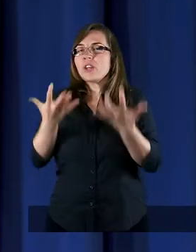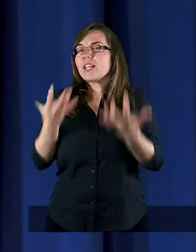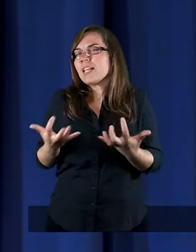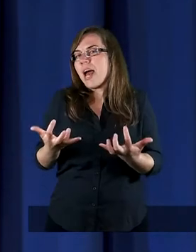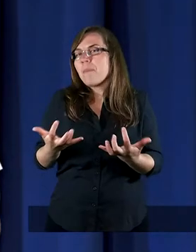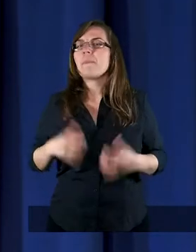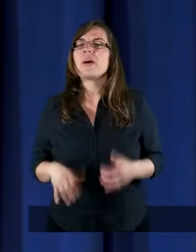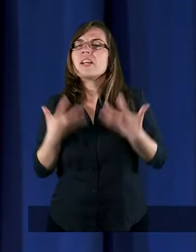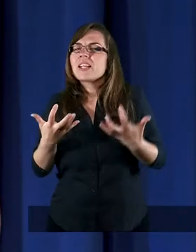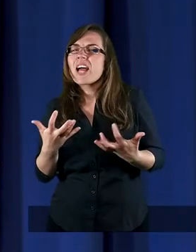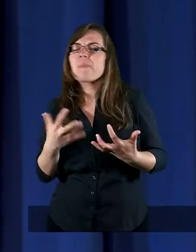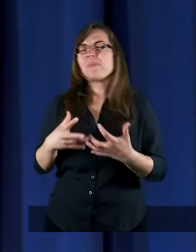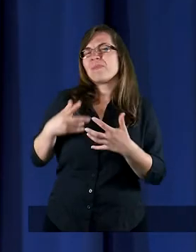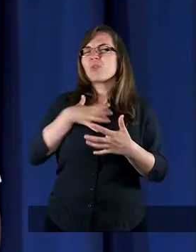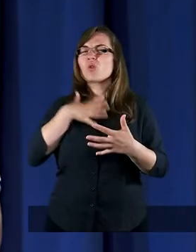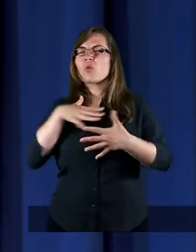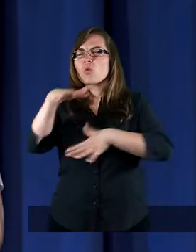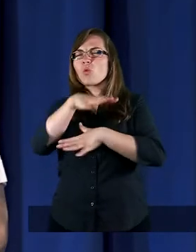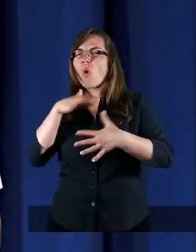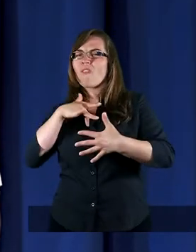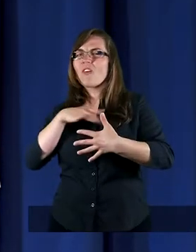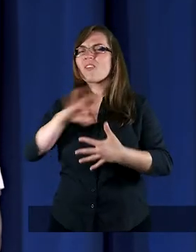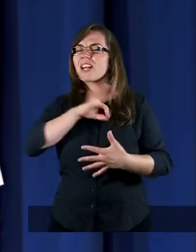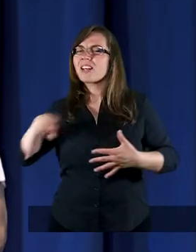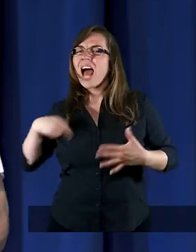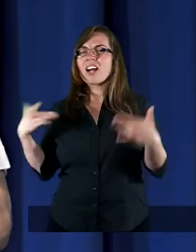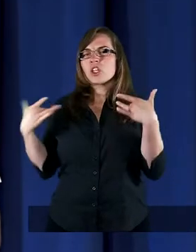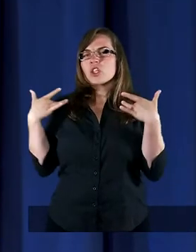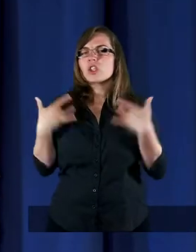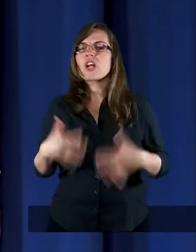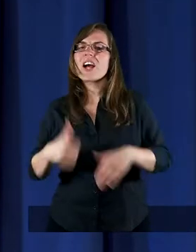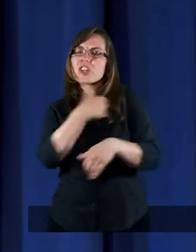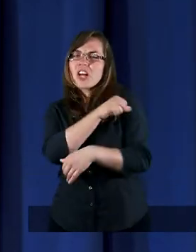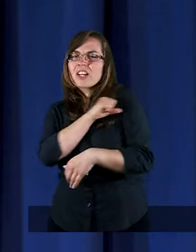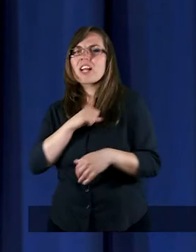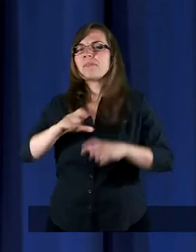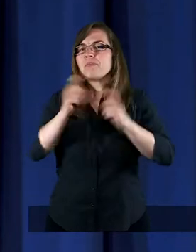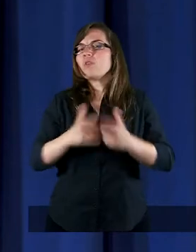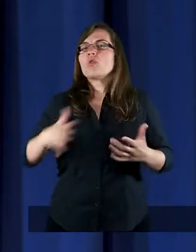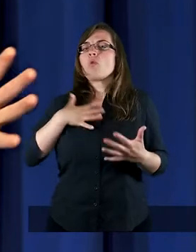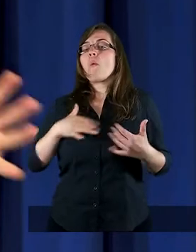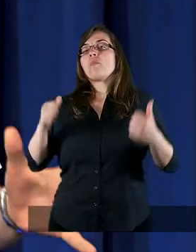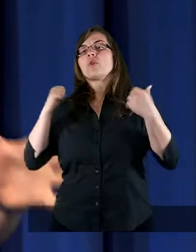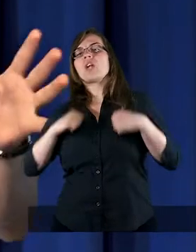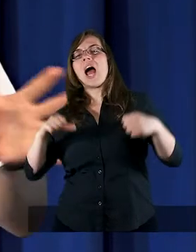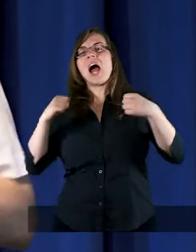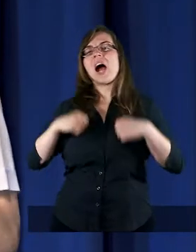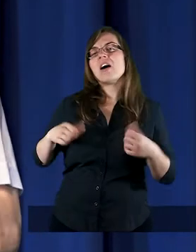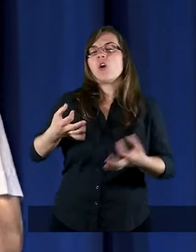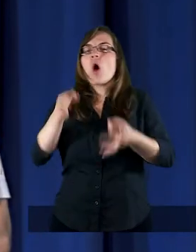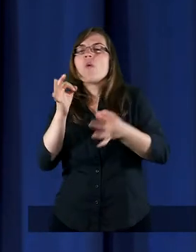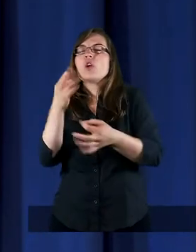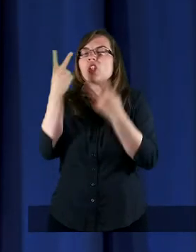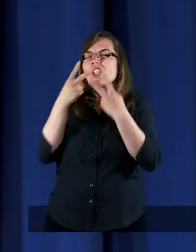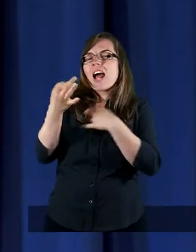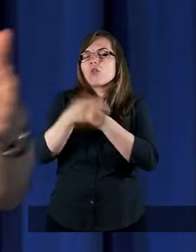dojrzewać duchowo przez całe nasze chrześcijańskie życie, to ja wcale nie muszę czegoś oryginalnego szukać w